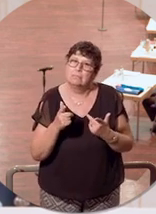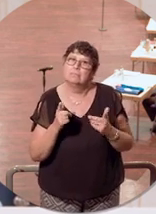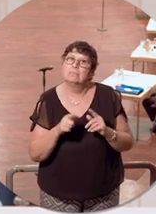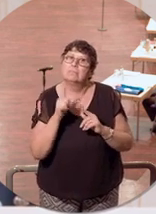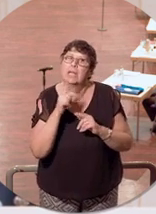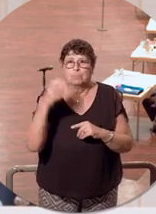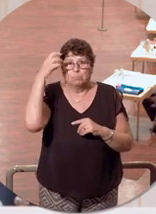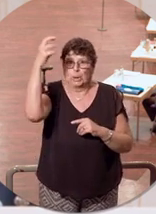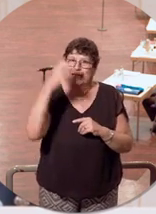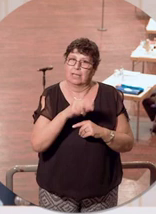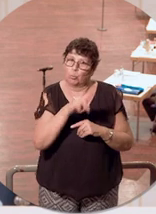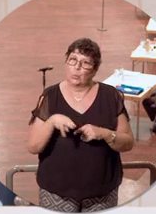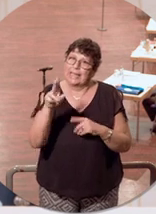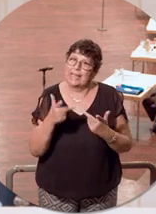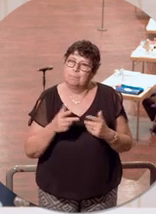-Universität in München.